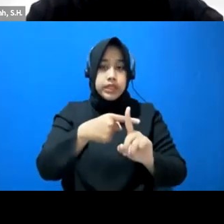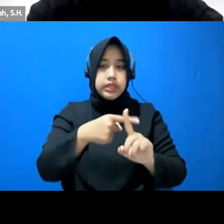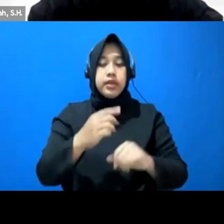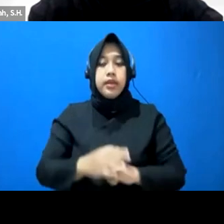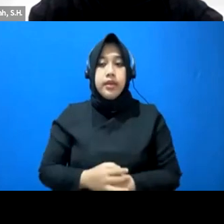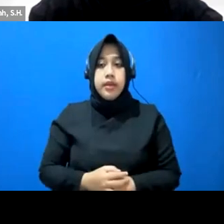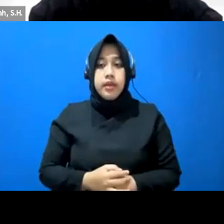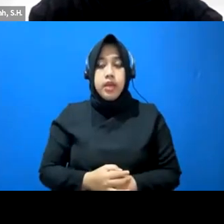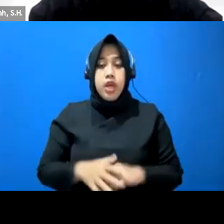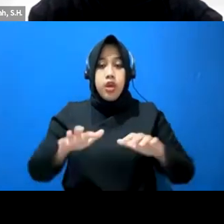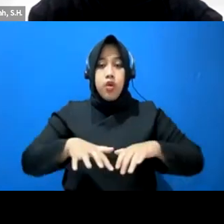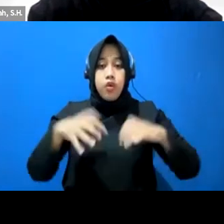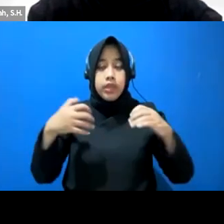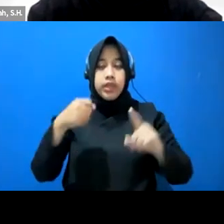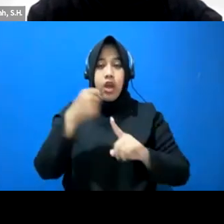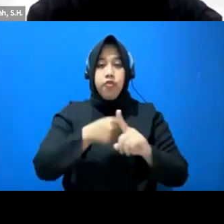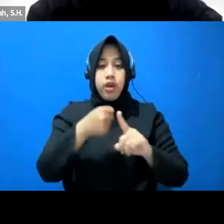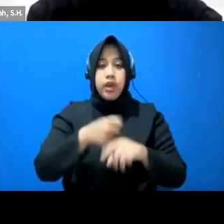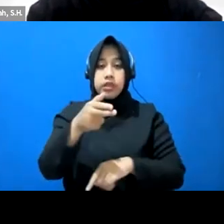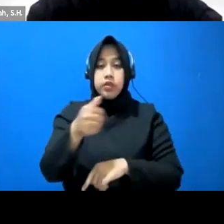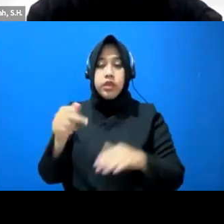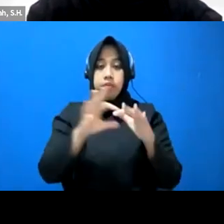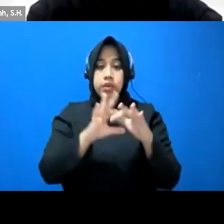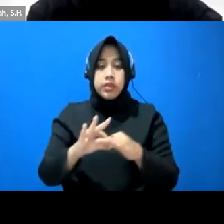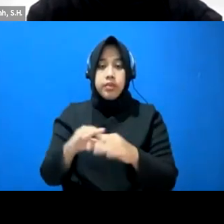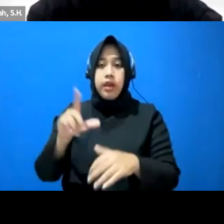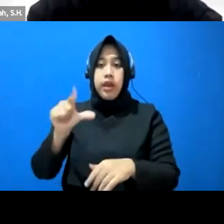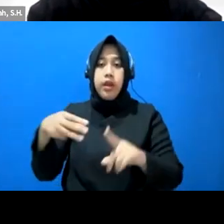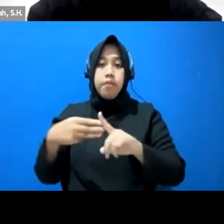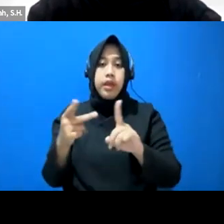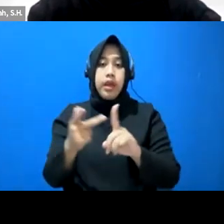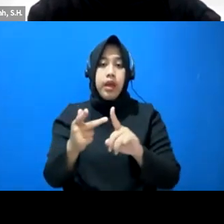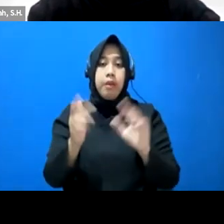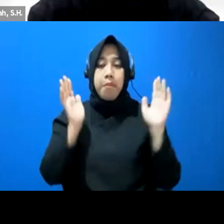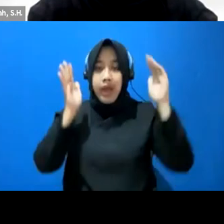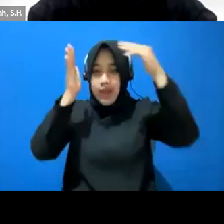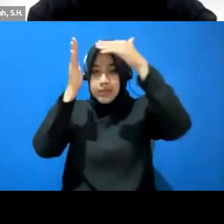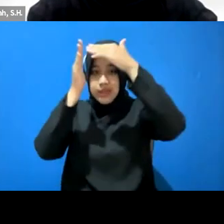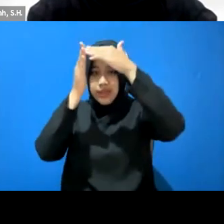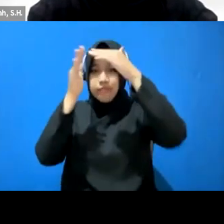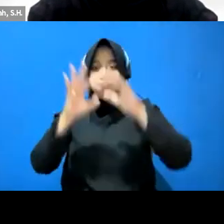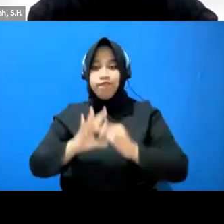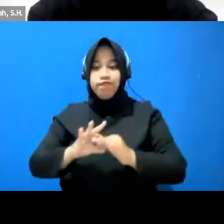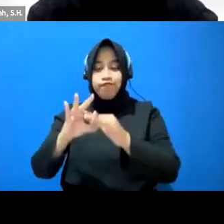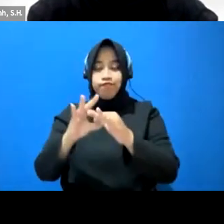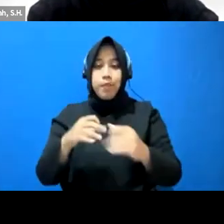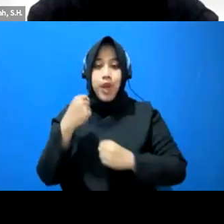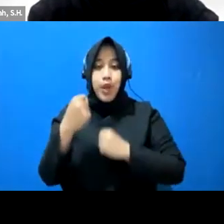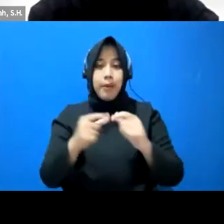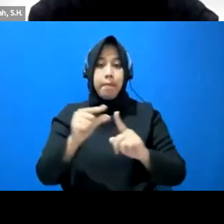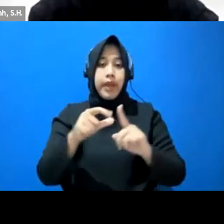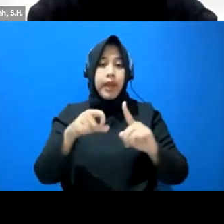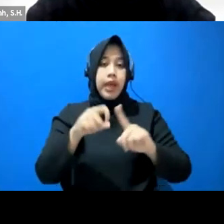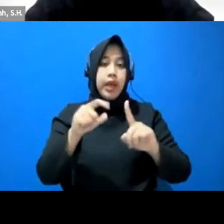Kongres Advokat Indonesia bekerjasama dengan LBH Makassar itu mengadakan PKPA Plus